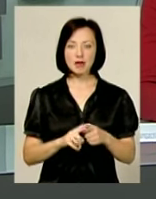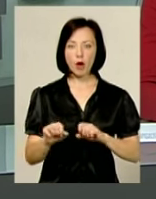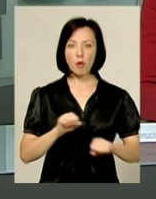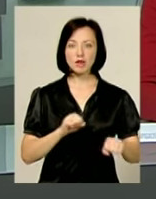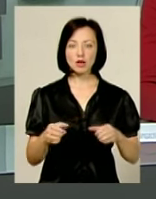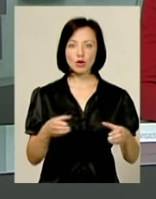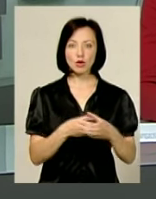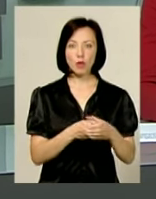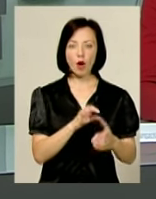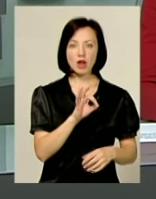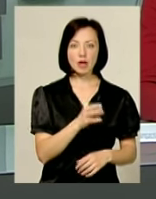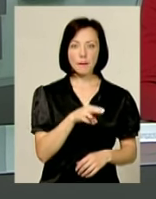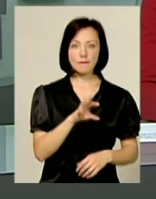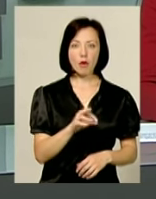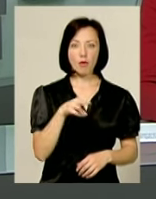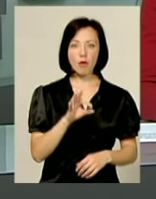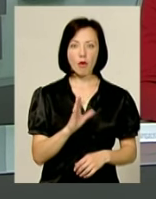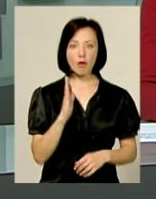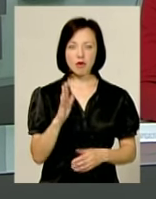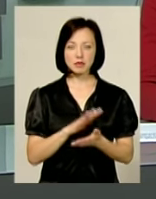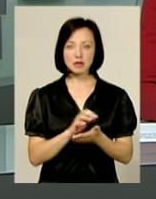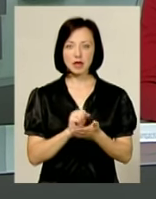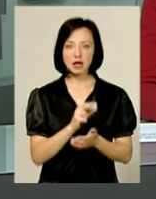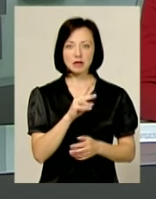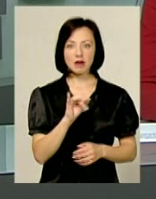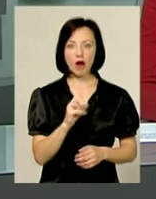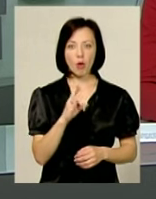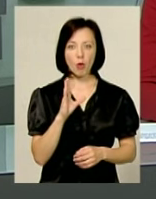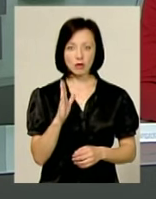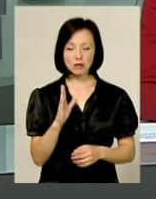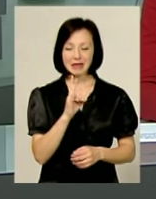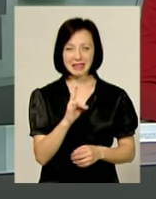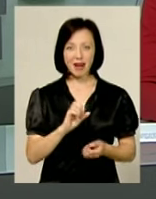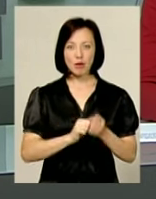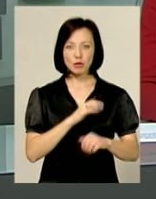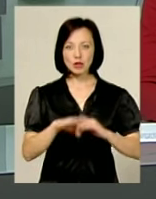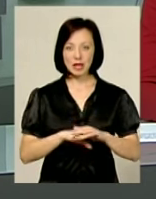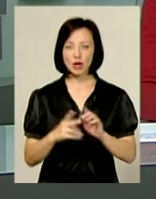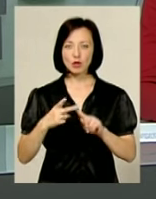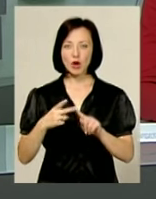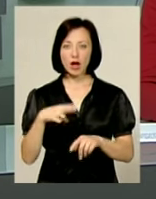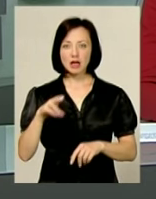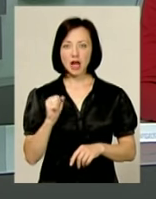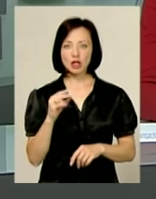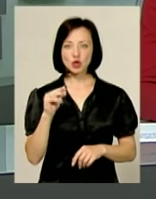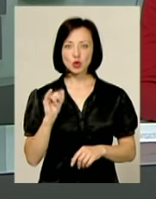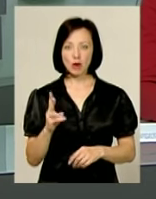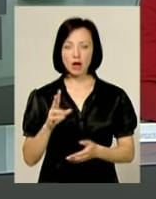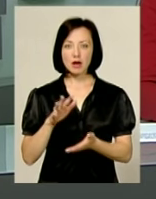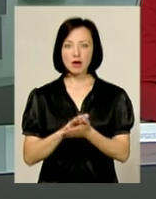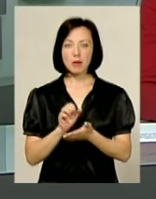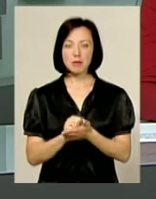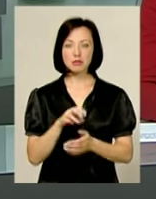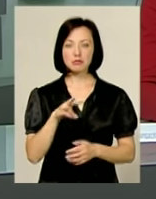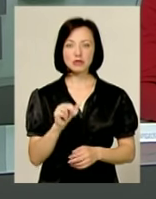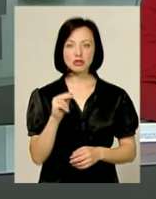тактичної групи Олександр Попов із позивним «Дракони» із Кам'янця-Подільського та Леонід Данчук із позивним «Мічений» із